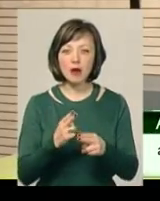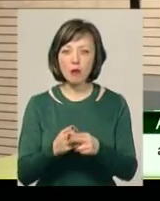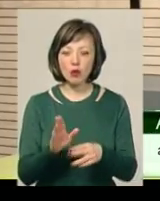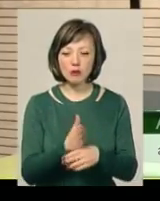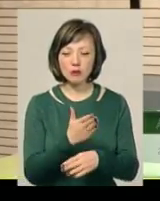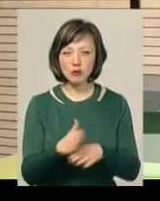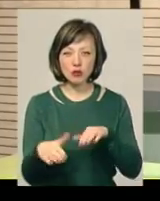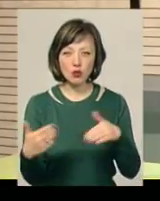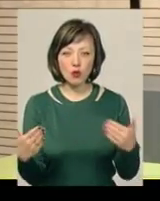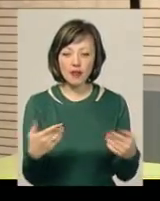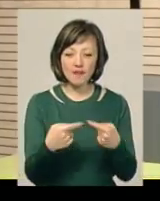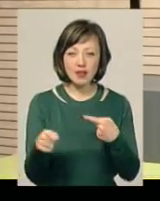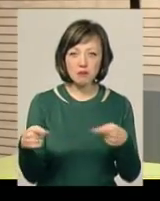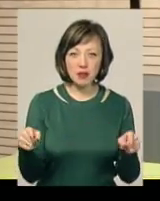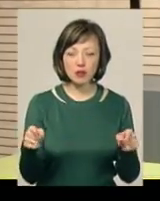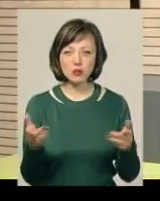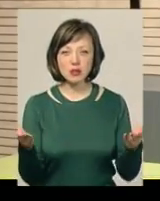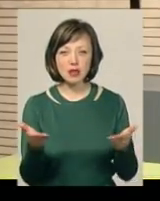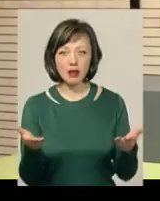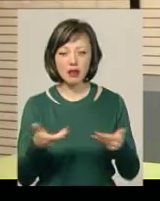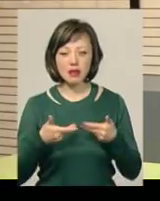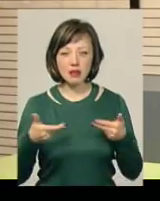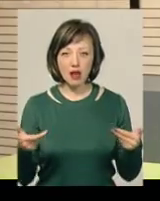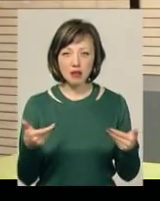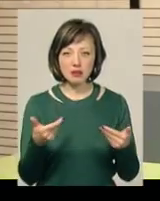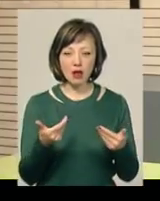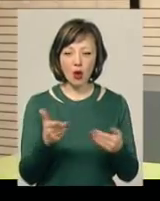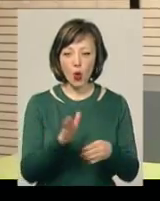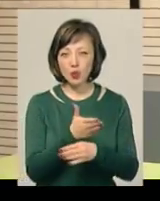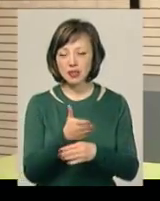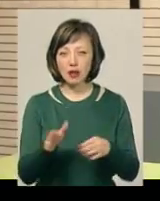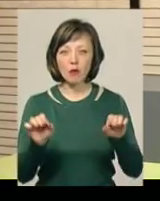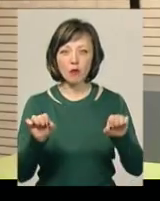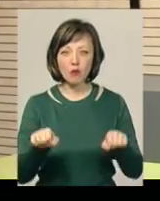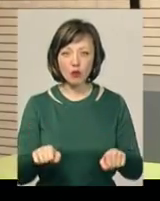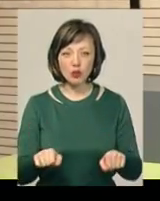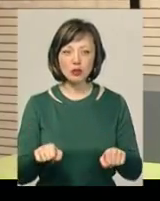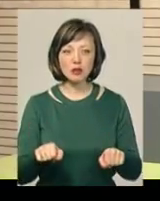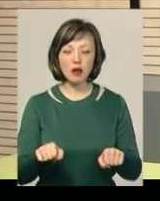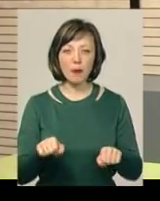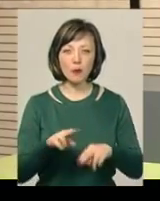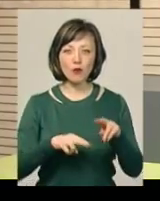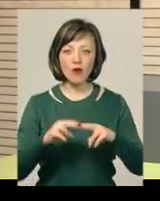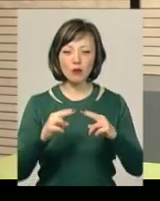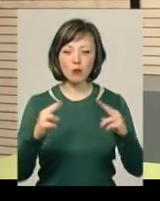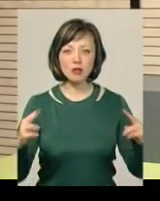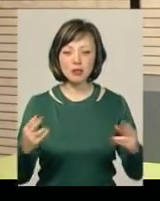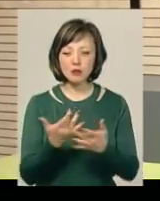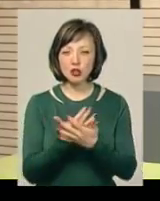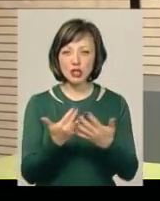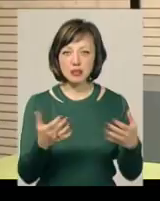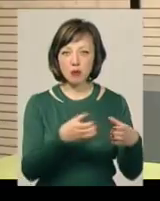між одним, якісь відмінності, які нас розрізняють, а можна будувати мости між різними громадами